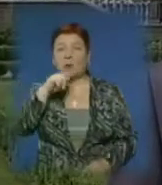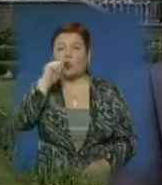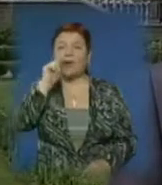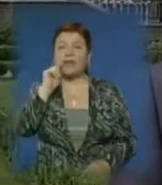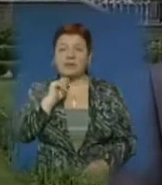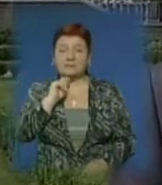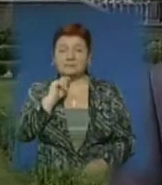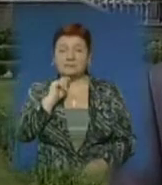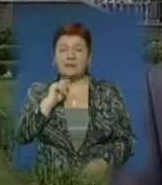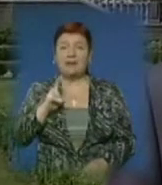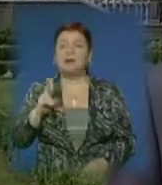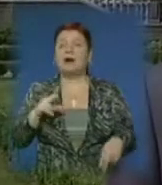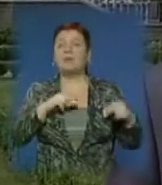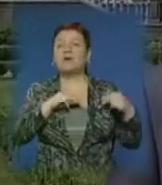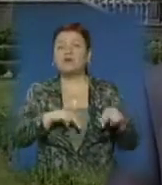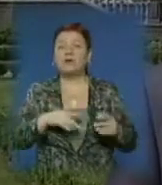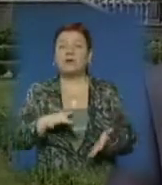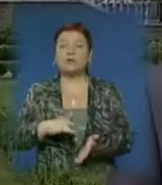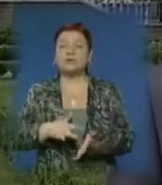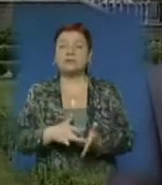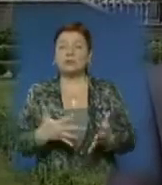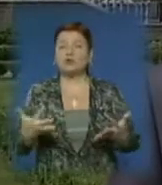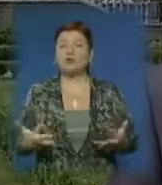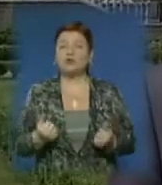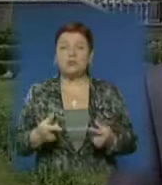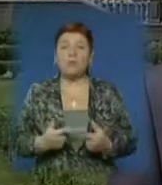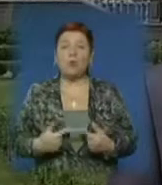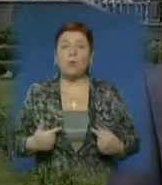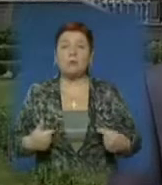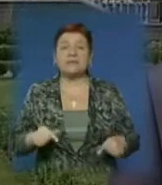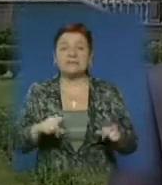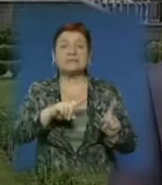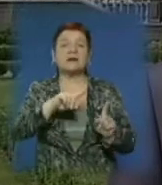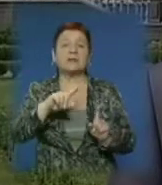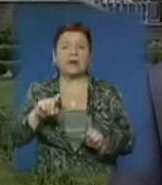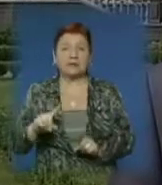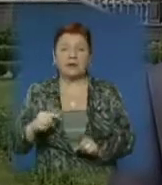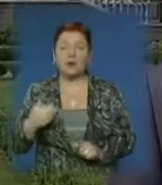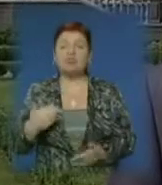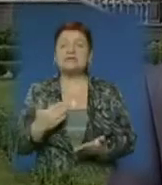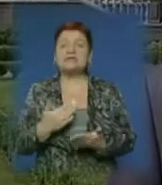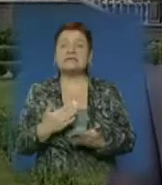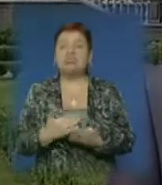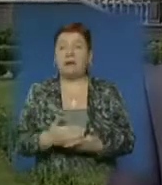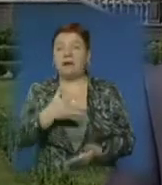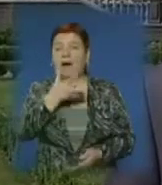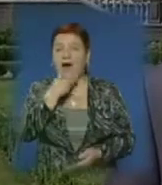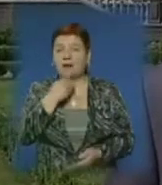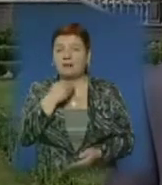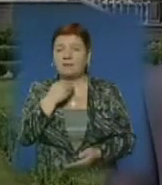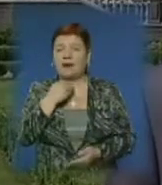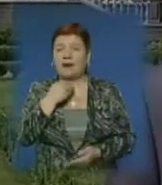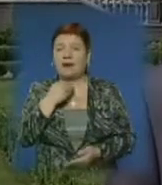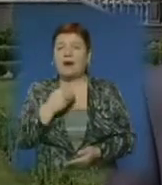працює туристично-здоровчий комплекс Закарпаття. У нас є гарна динаміка щодо